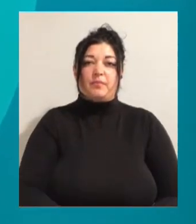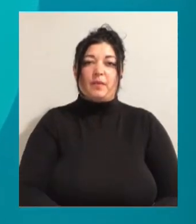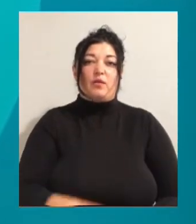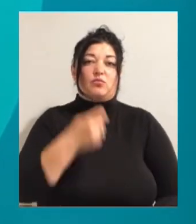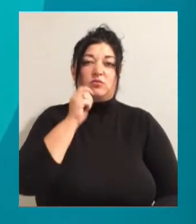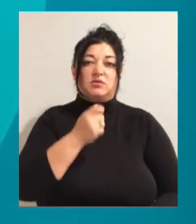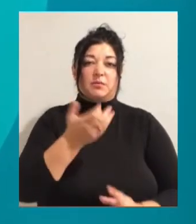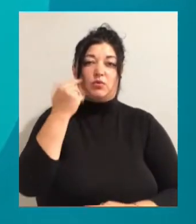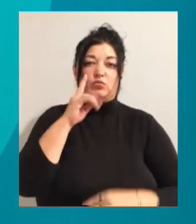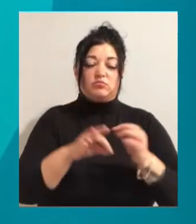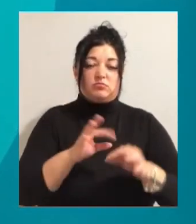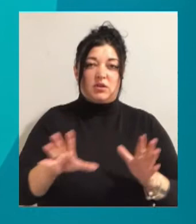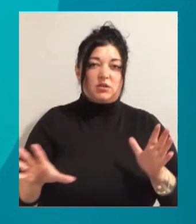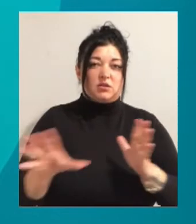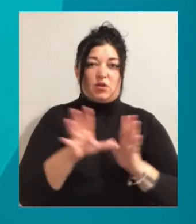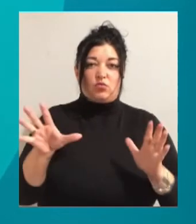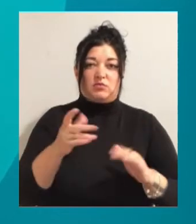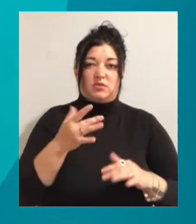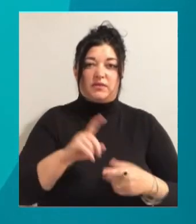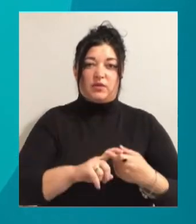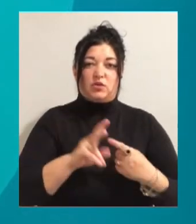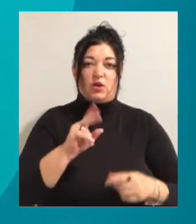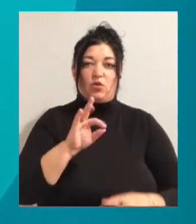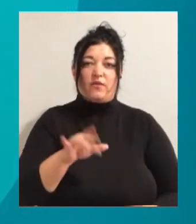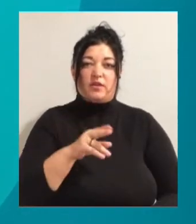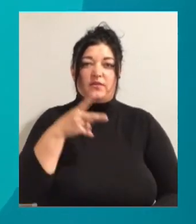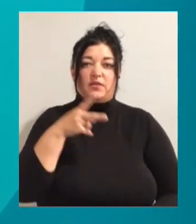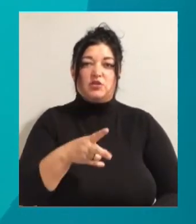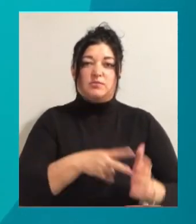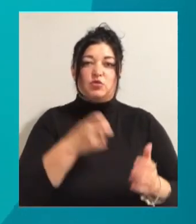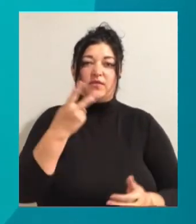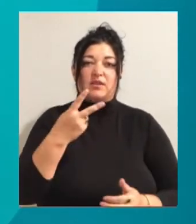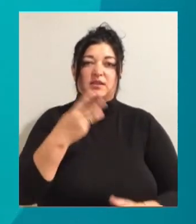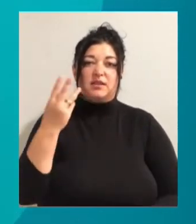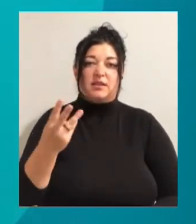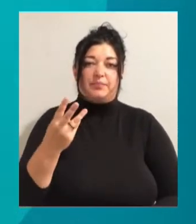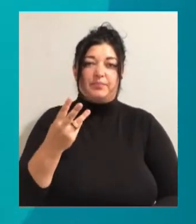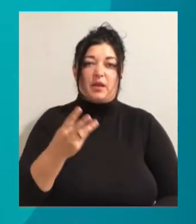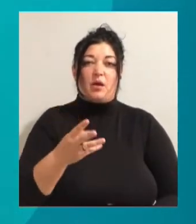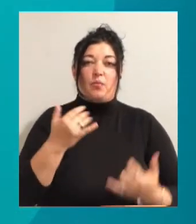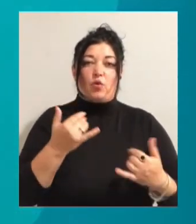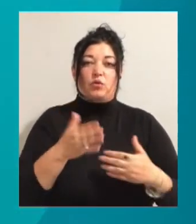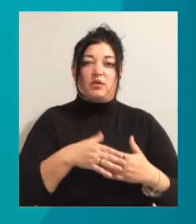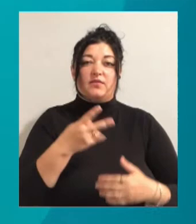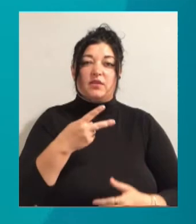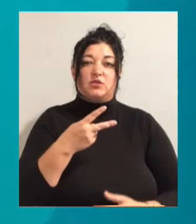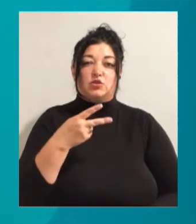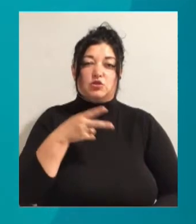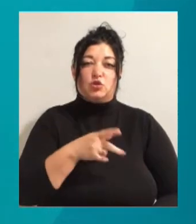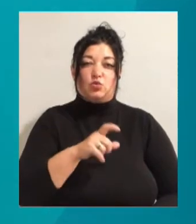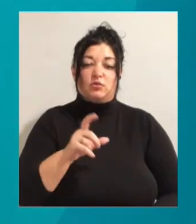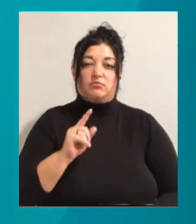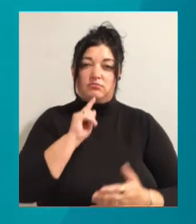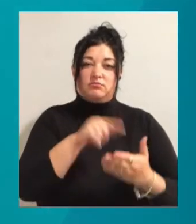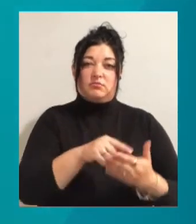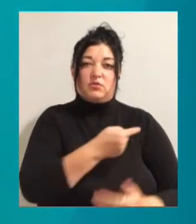виявили рекордну кількість інфікованих на COVID-19 – 9723. Понад півтисячі людей потрапили до лікарень. І